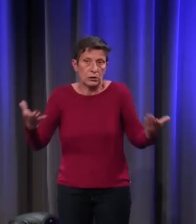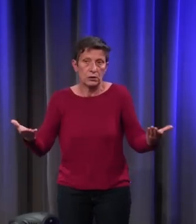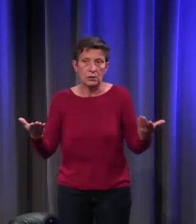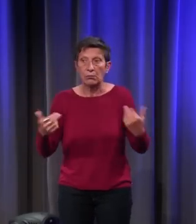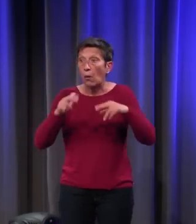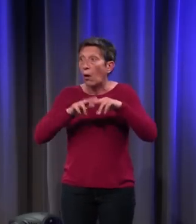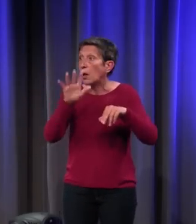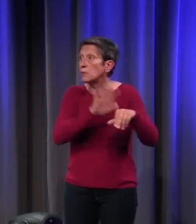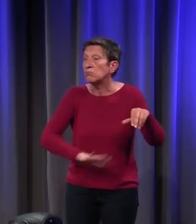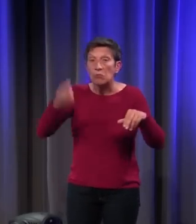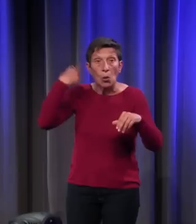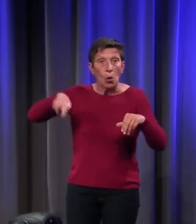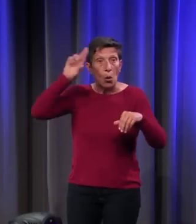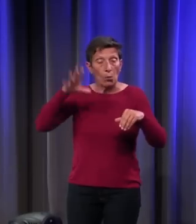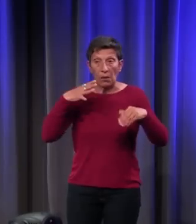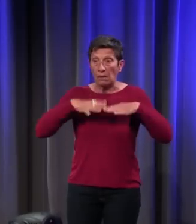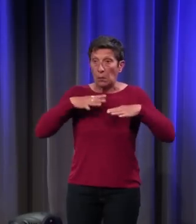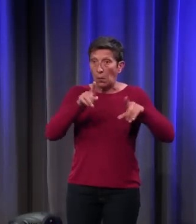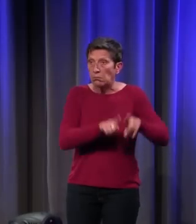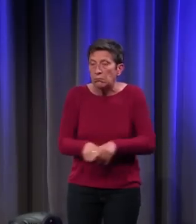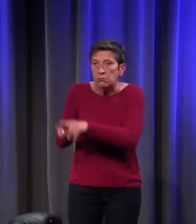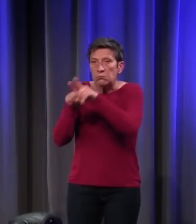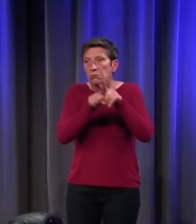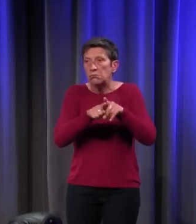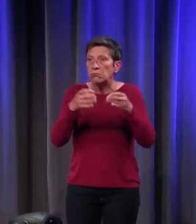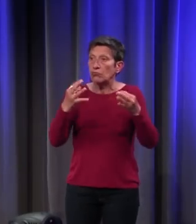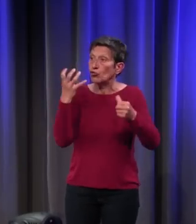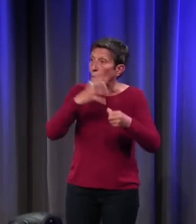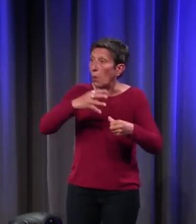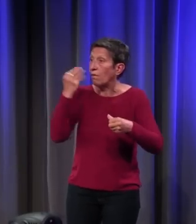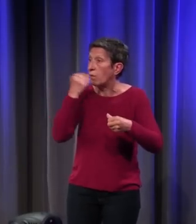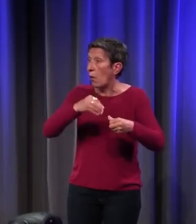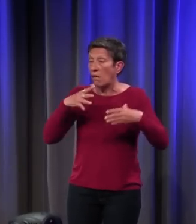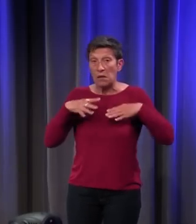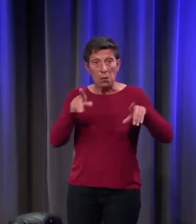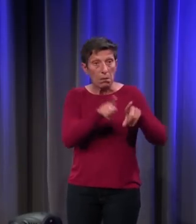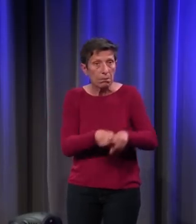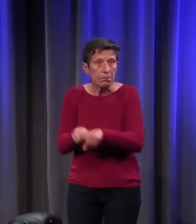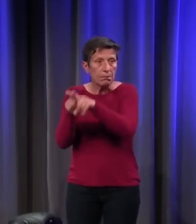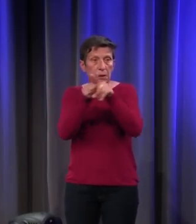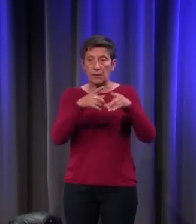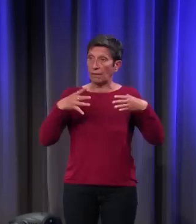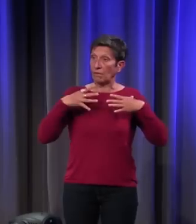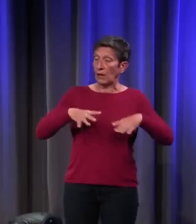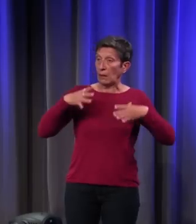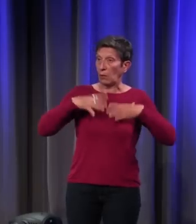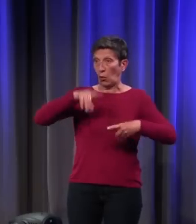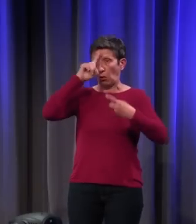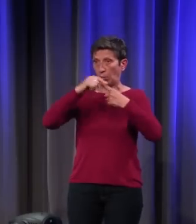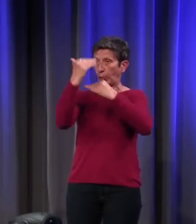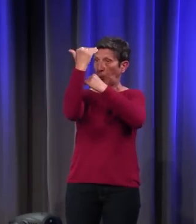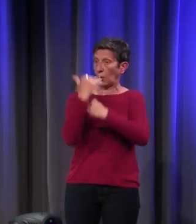dans toutes les parties de l'Europe qui fassent chaud ou qui fassent froid, ce qui montre que le vêtement n'est pas tant pour se protéger